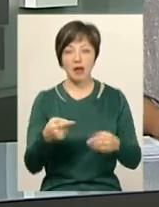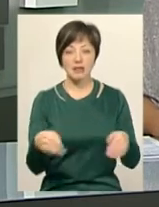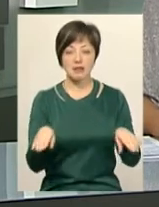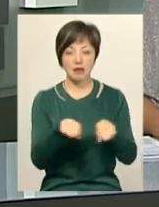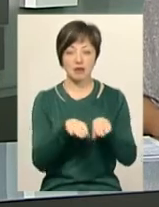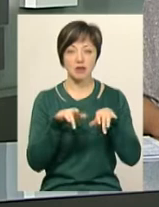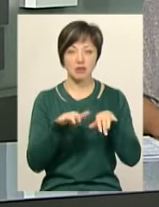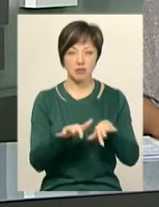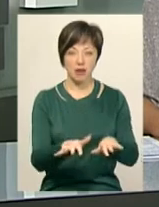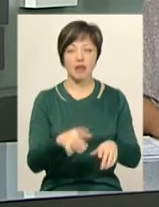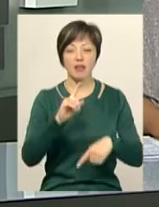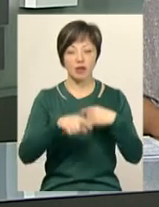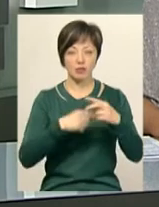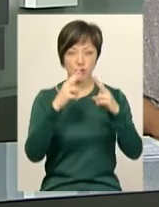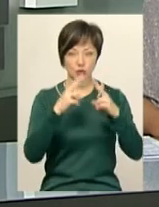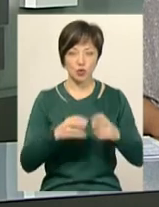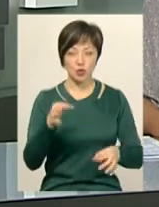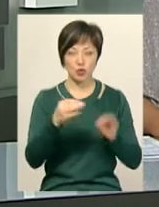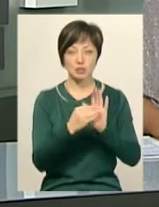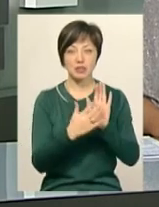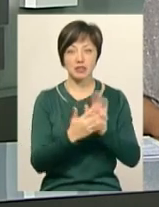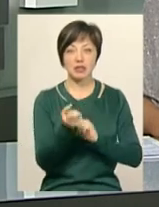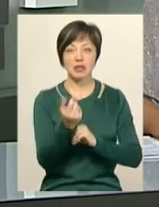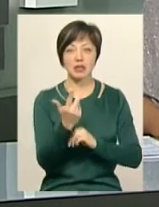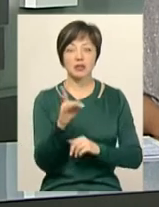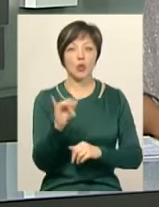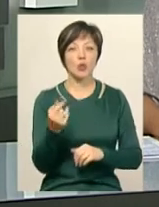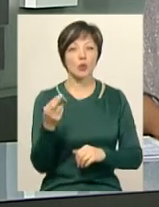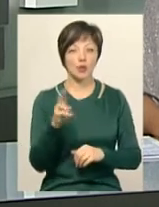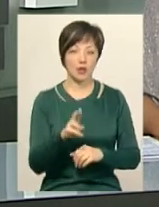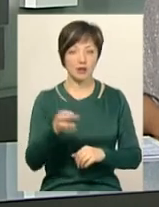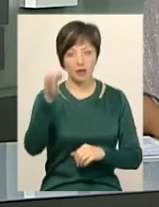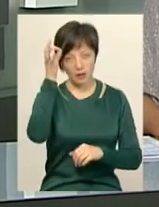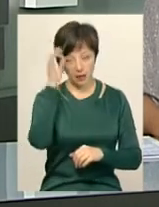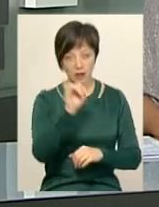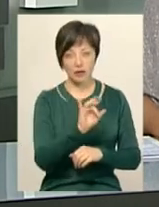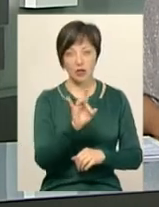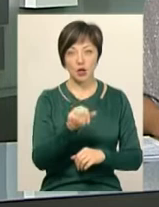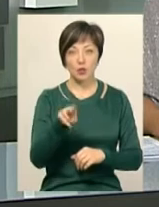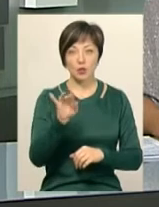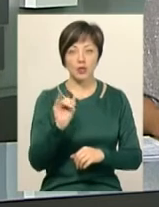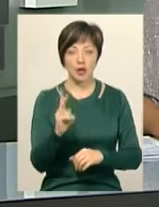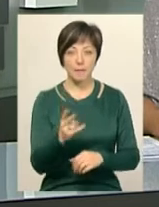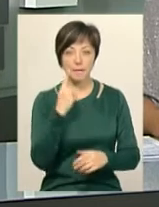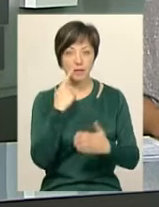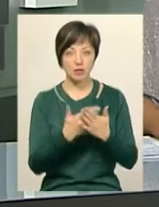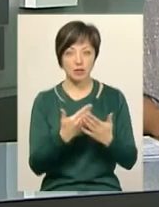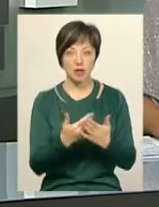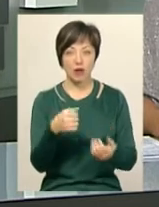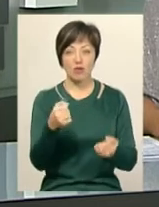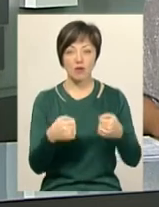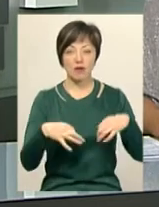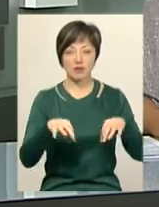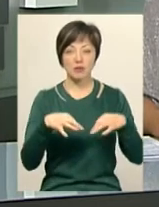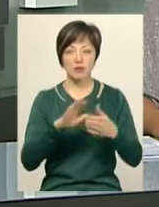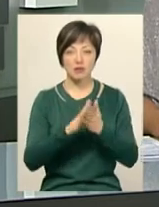справи. Наступний розгляд суд призначив на 13 грудня. Нагадаю, Івана Рудика підозрюють у керуванні автомобілем в стані